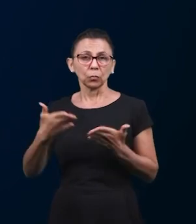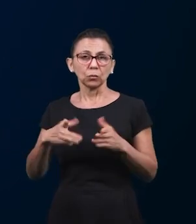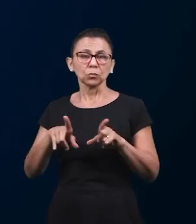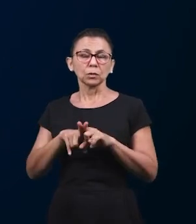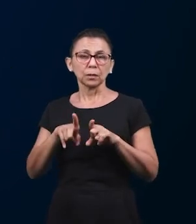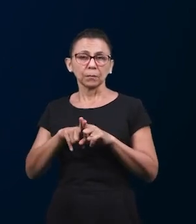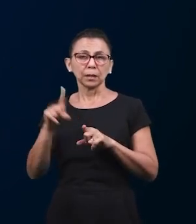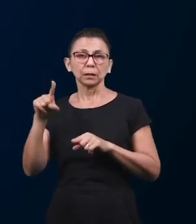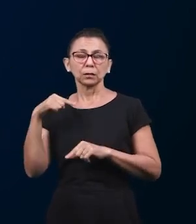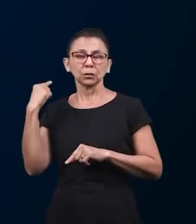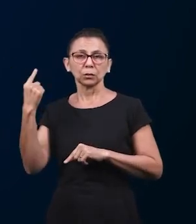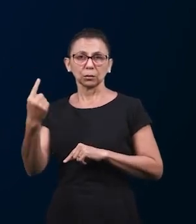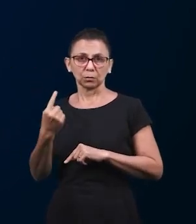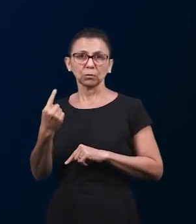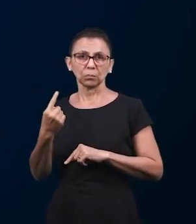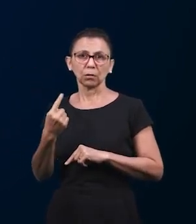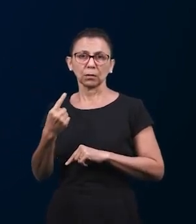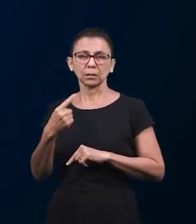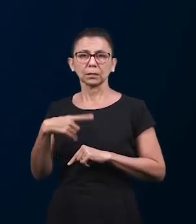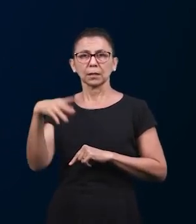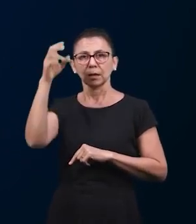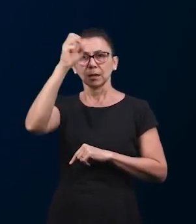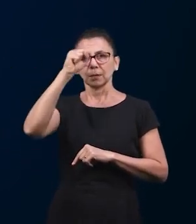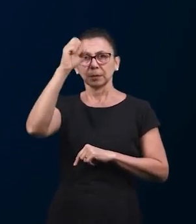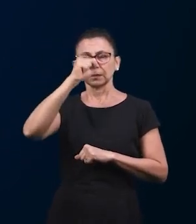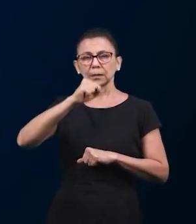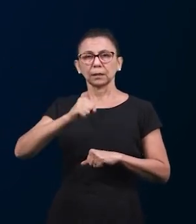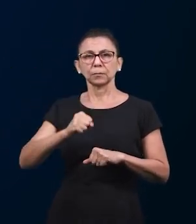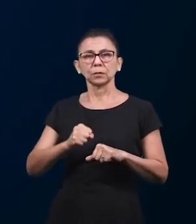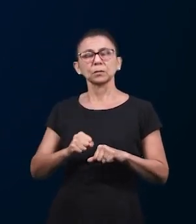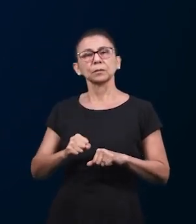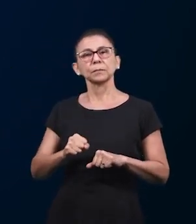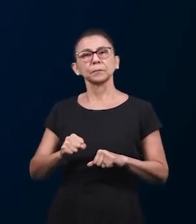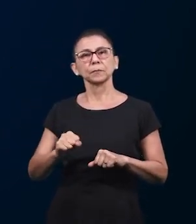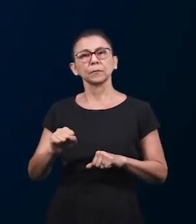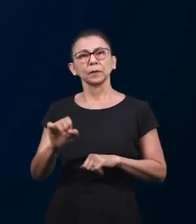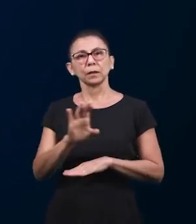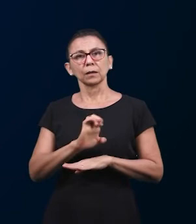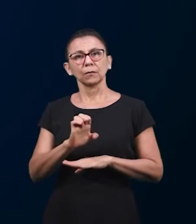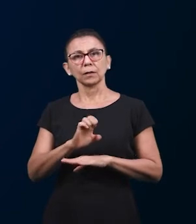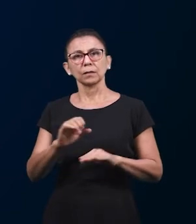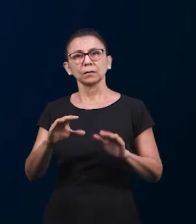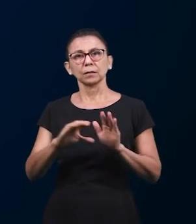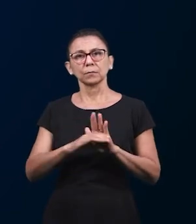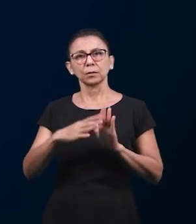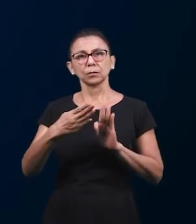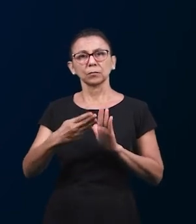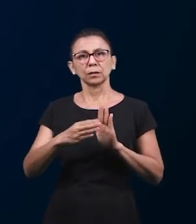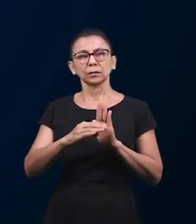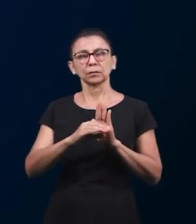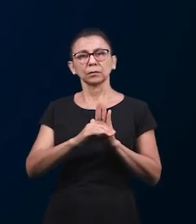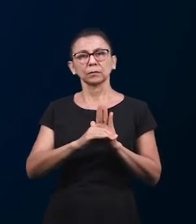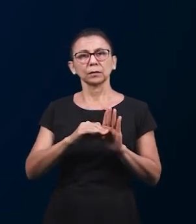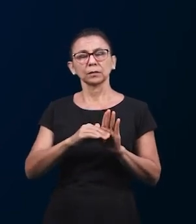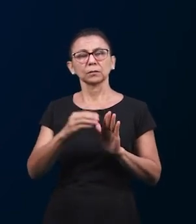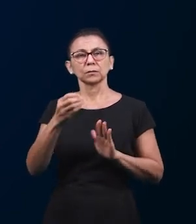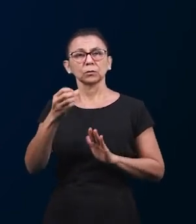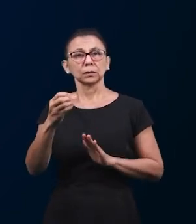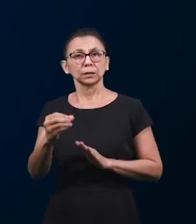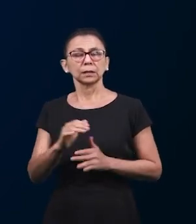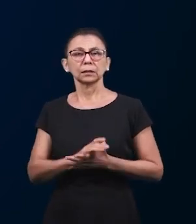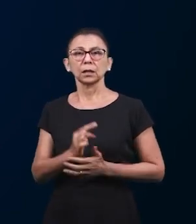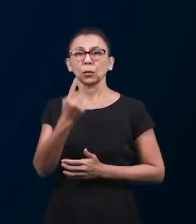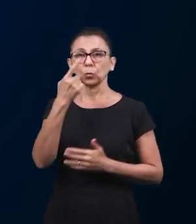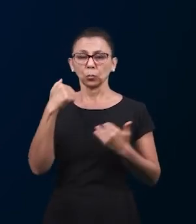и мы также назидаем и через Слово которое говорит Еписянов 4 4 6 одно